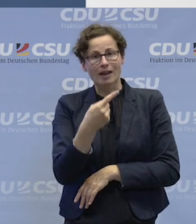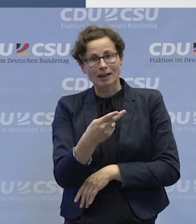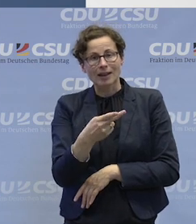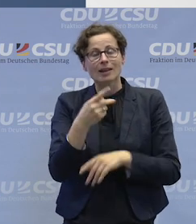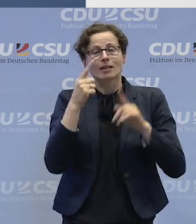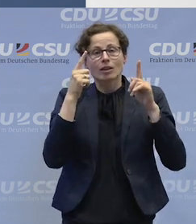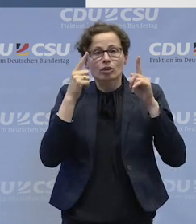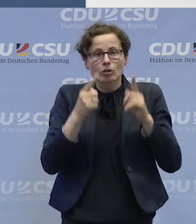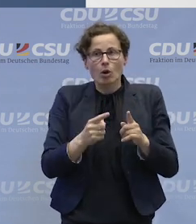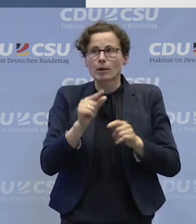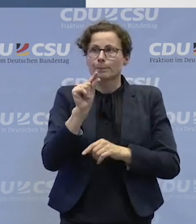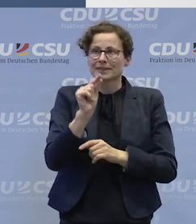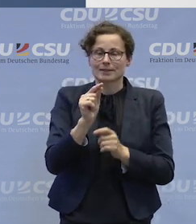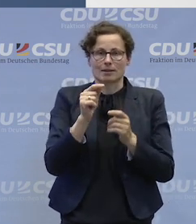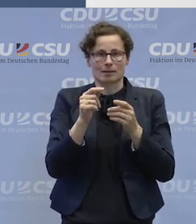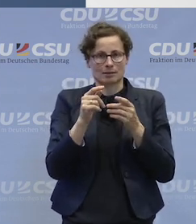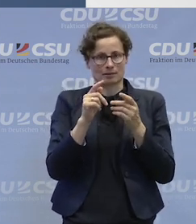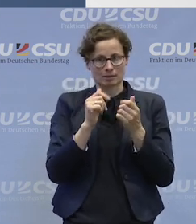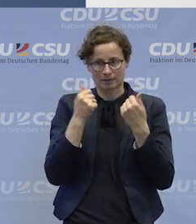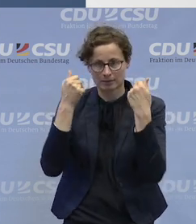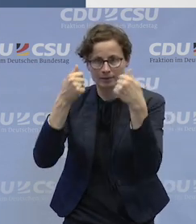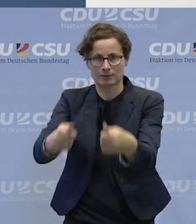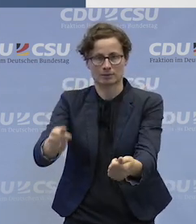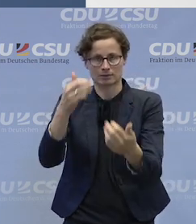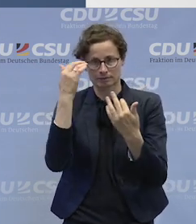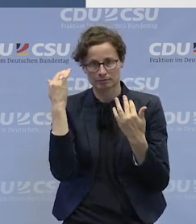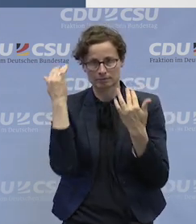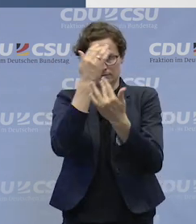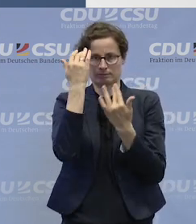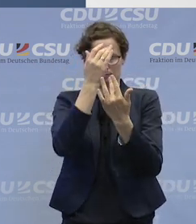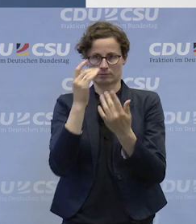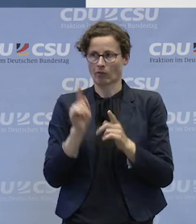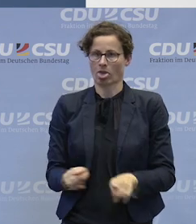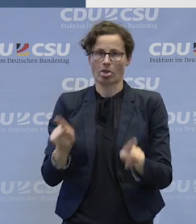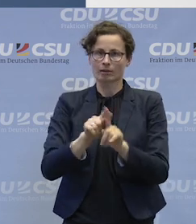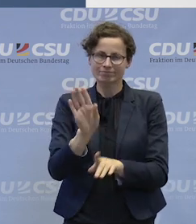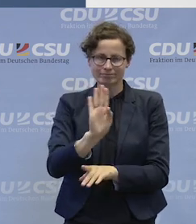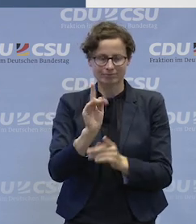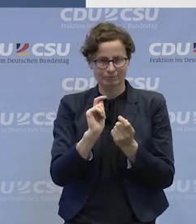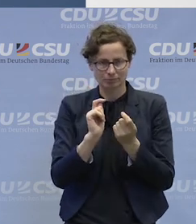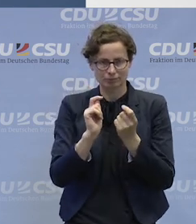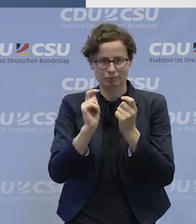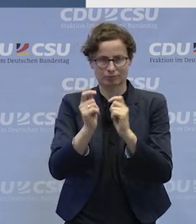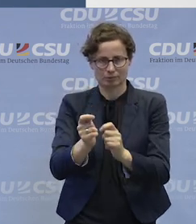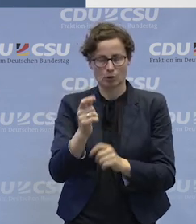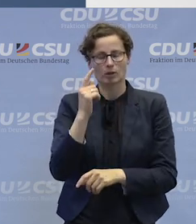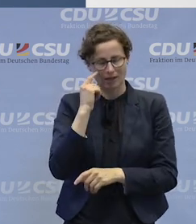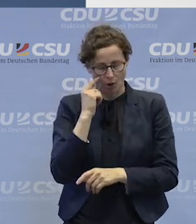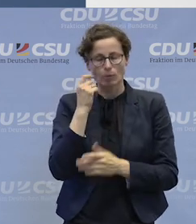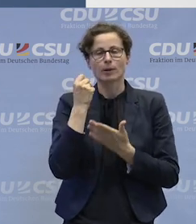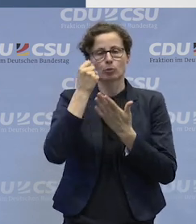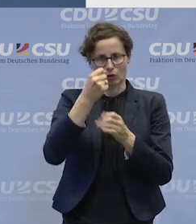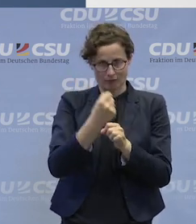denke, das wird sich auch ein Stück weit durchsetzen lassen. Durch das Budget für Arbeit, wenn ein Mensch aus einer Werkstatt wechselt